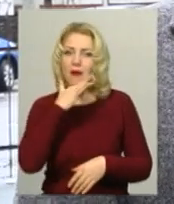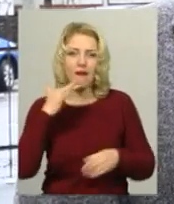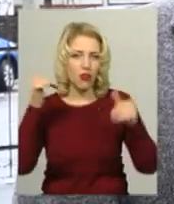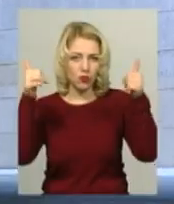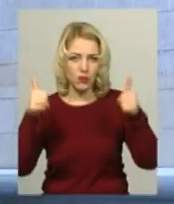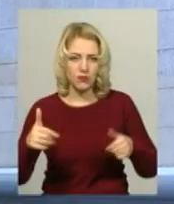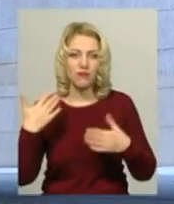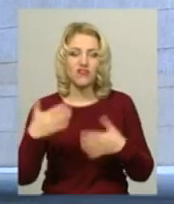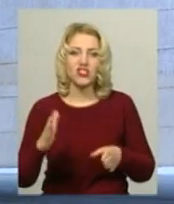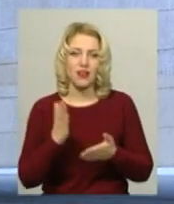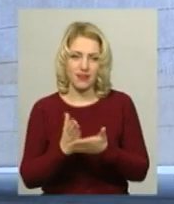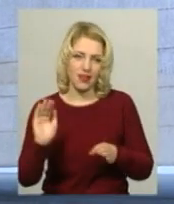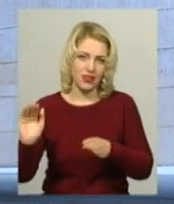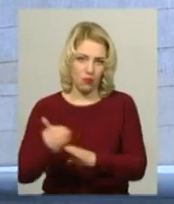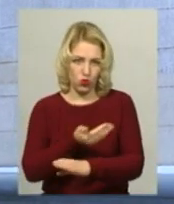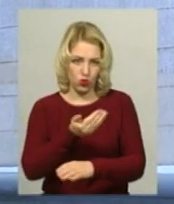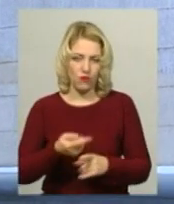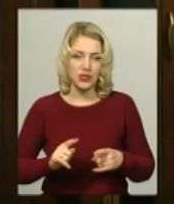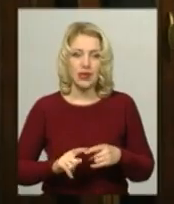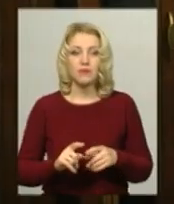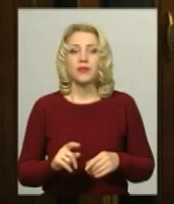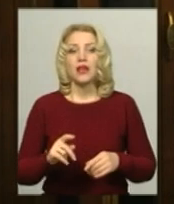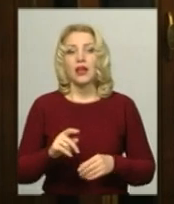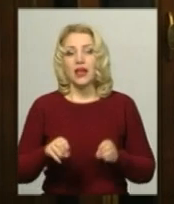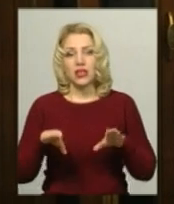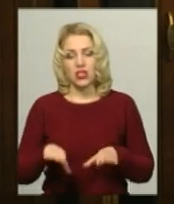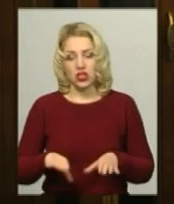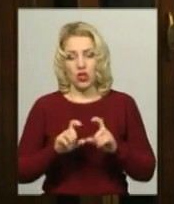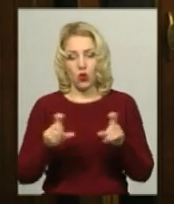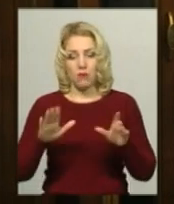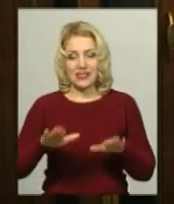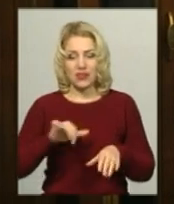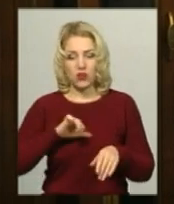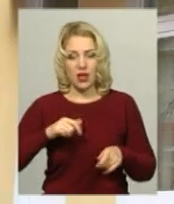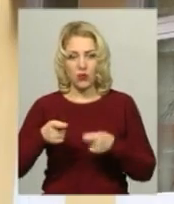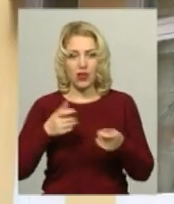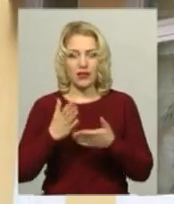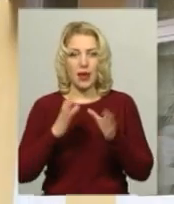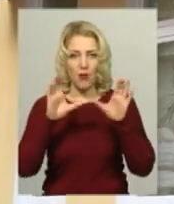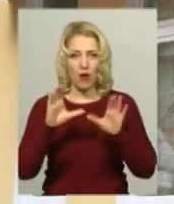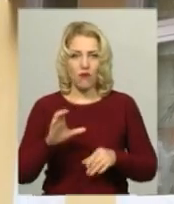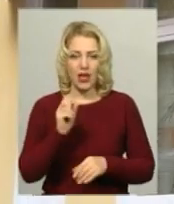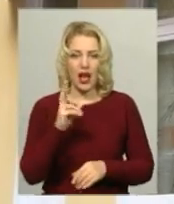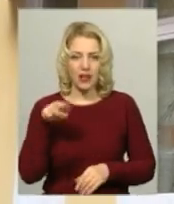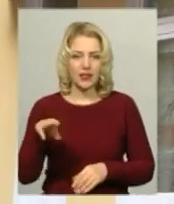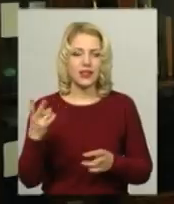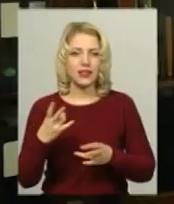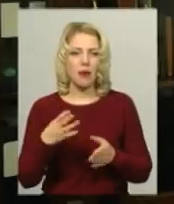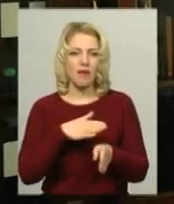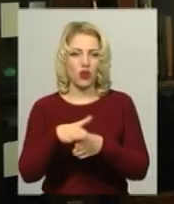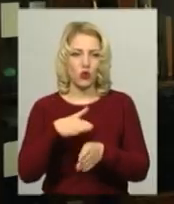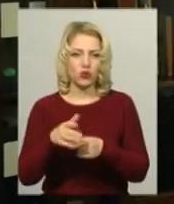демонтовані. Правозахисник Андрій Місяць каже, рішення органів місцевого самоврядування є правовим актом, який потрібно виконувати.